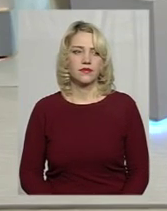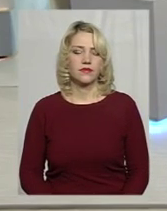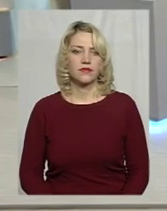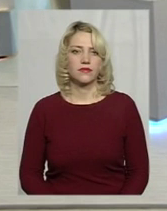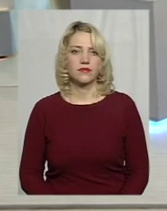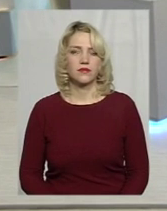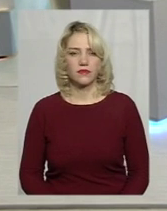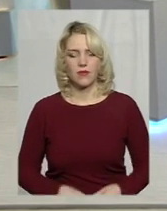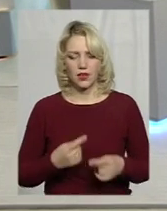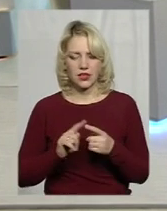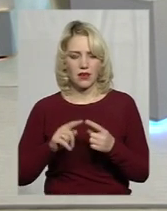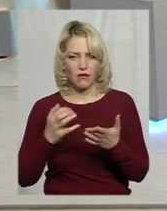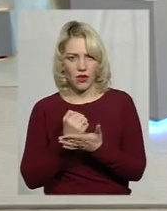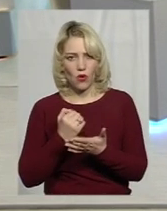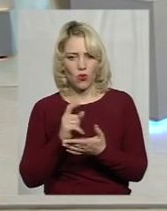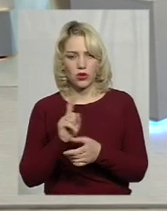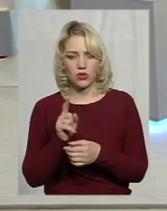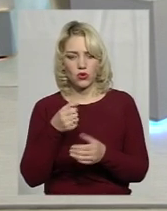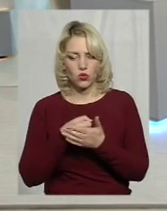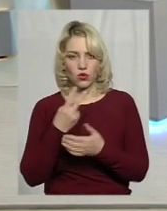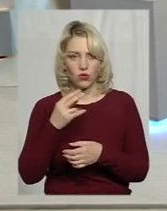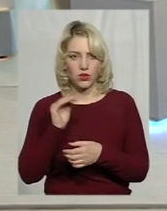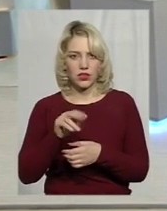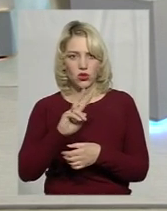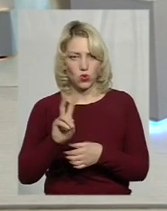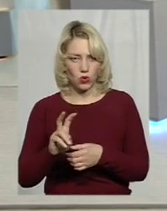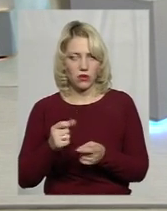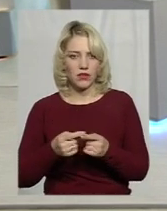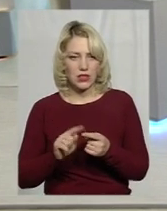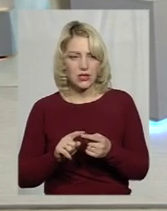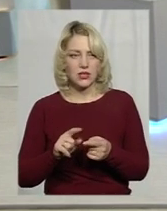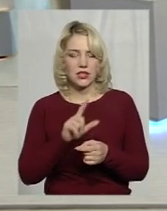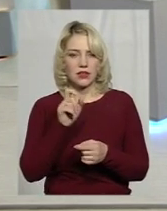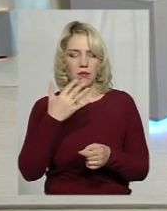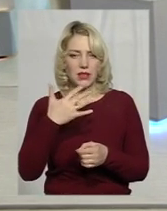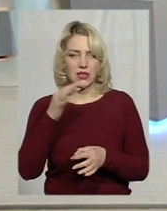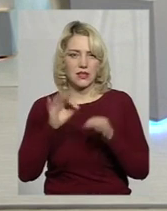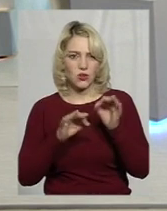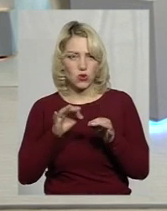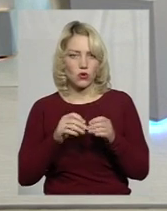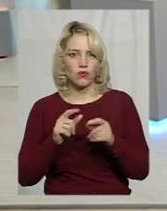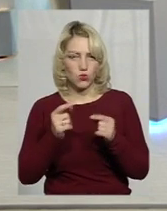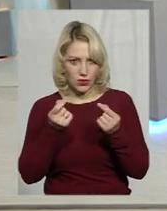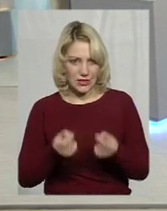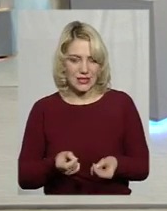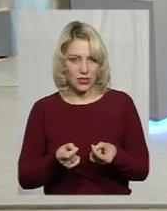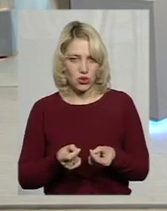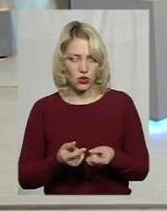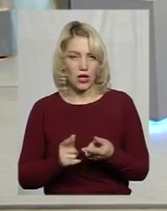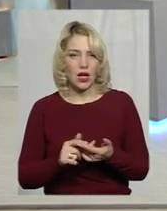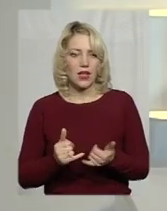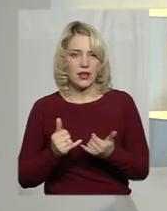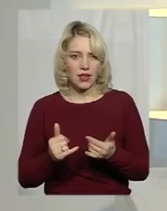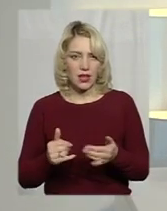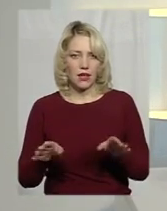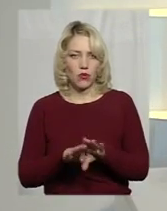Це виходить десь до 2 тисяч доларів, так? це ж з 50% знижкою? Так. А от для порівняння,